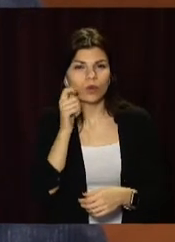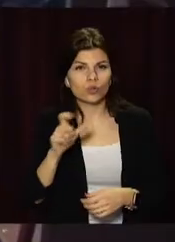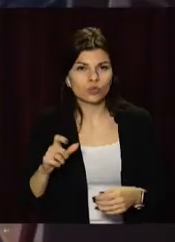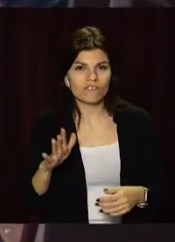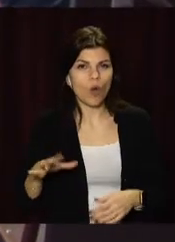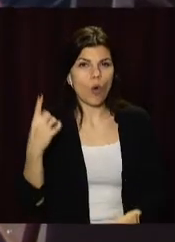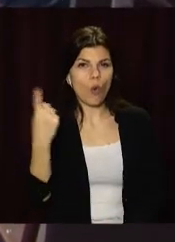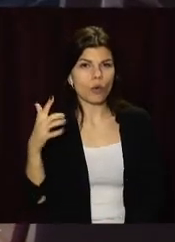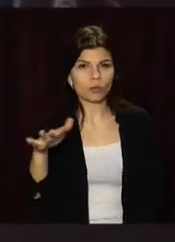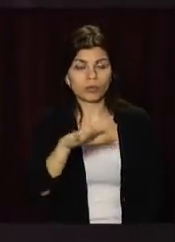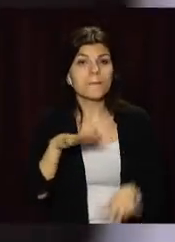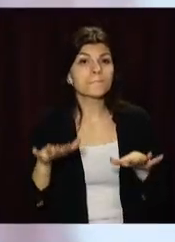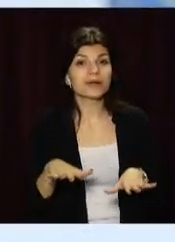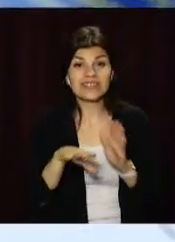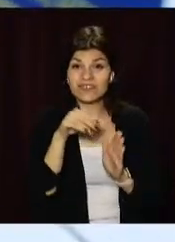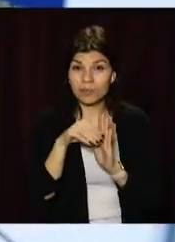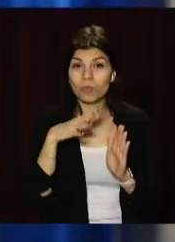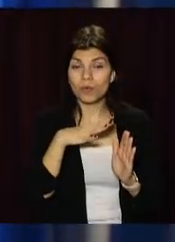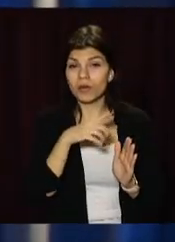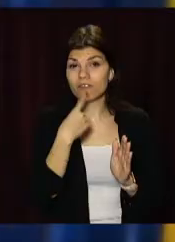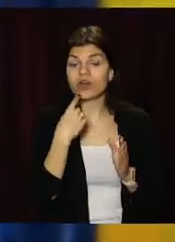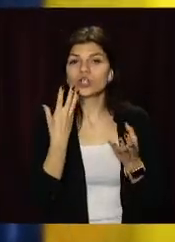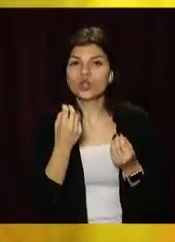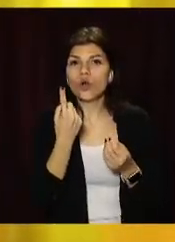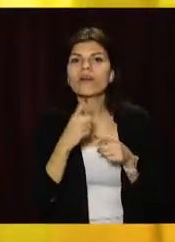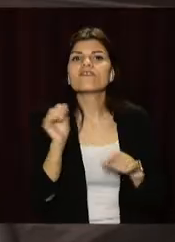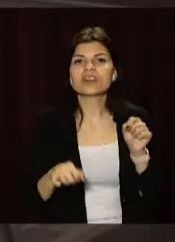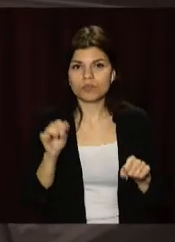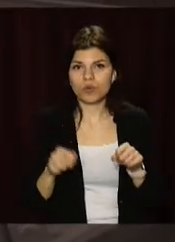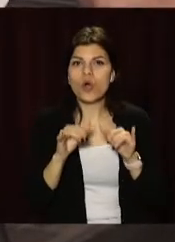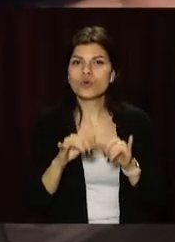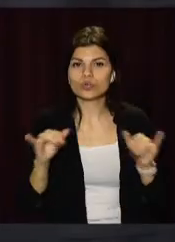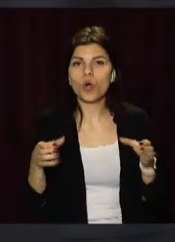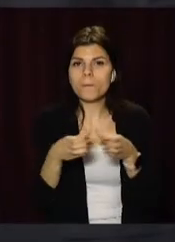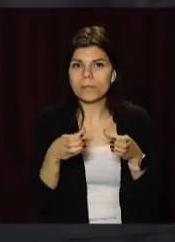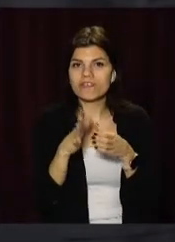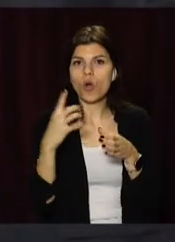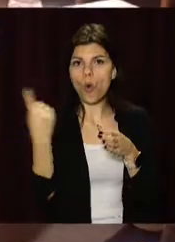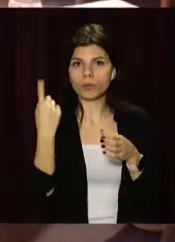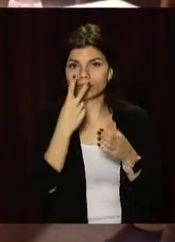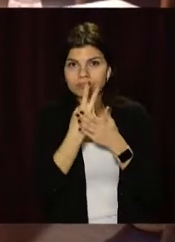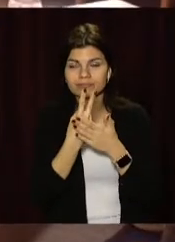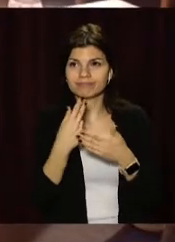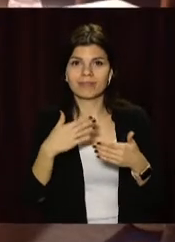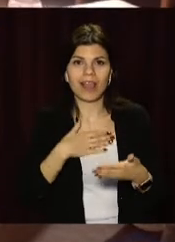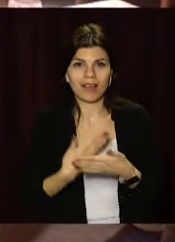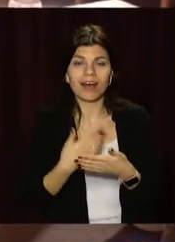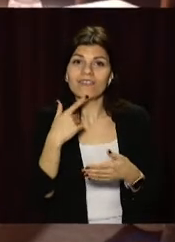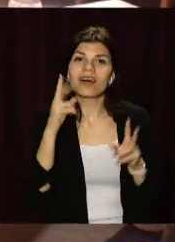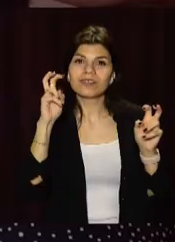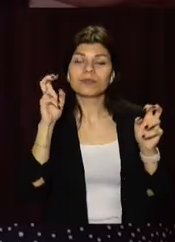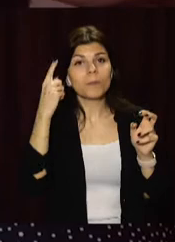області. Місцеві вибори, за словами Геннадія Гуфмана, стали ще однією можливістю розвитку команди в області. Завдяки проєкту «Давайте